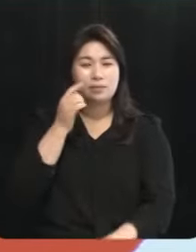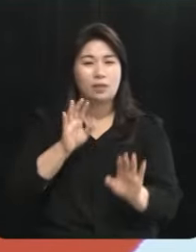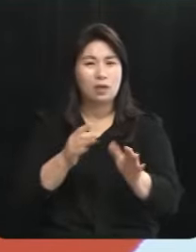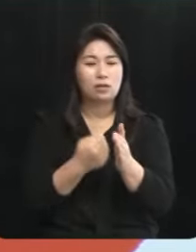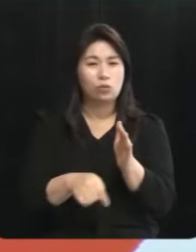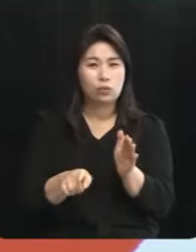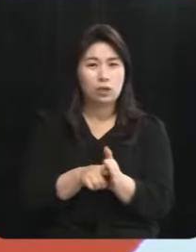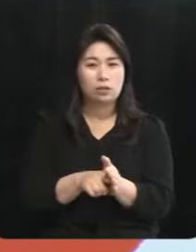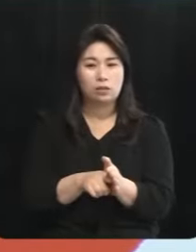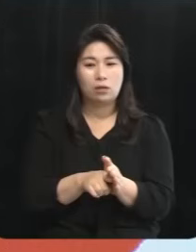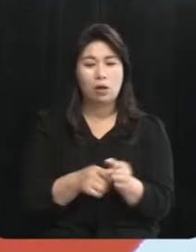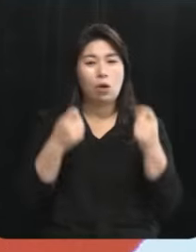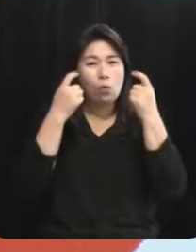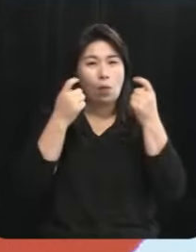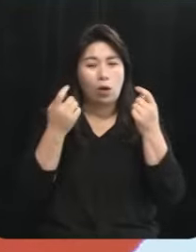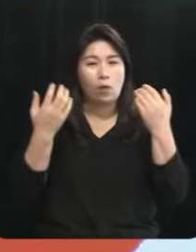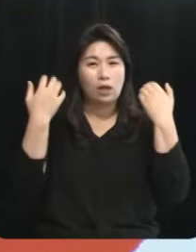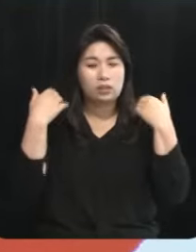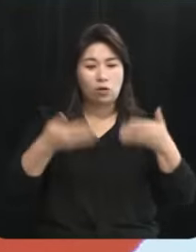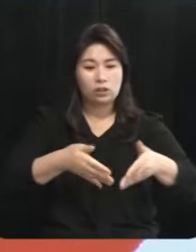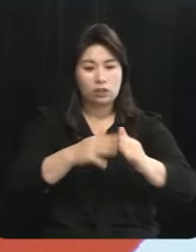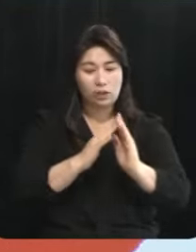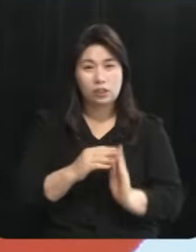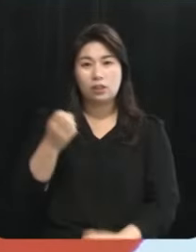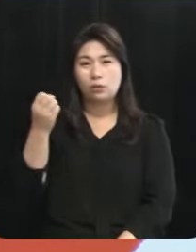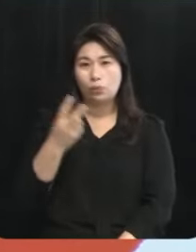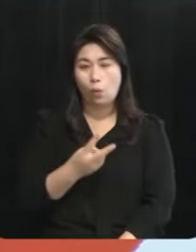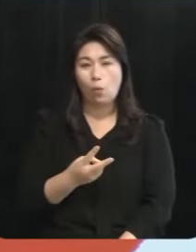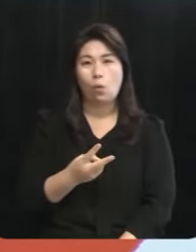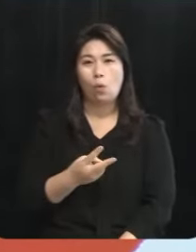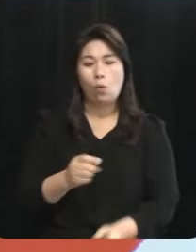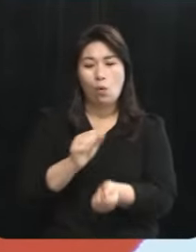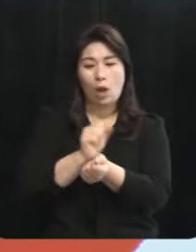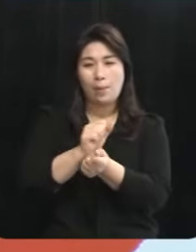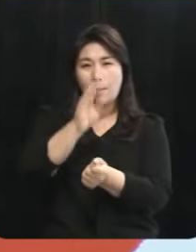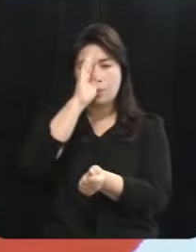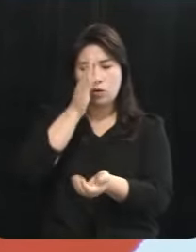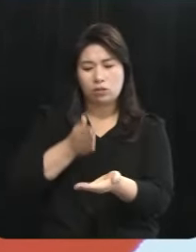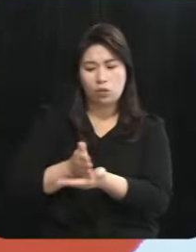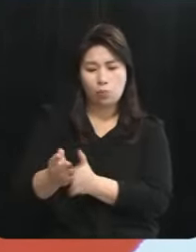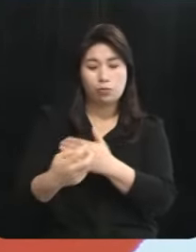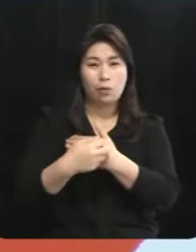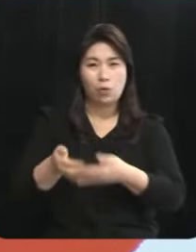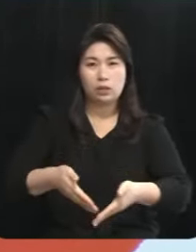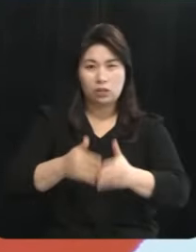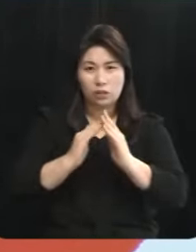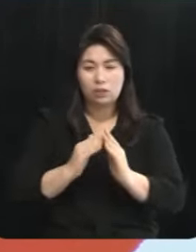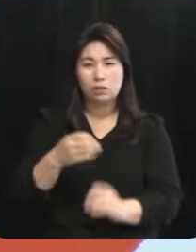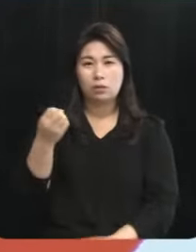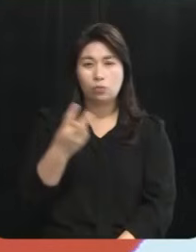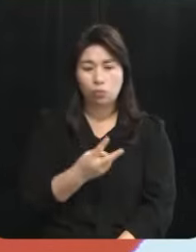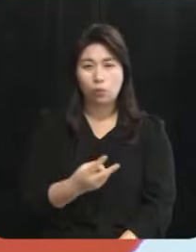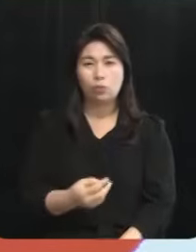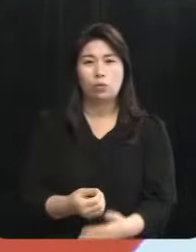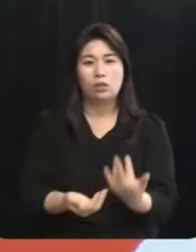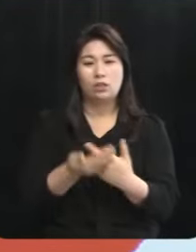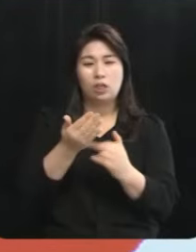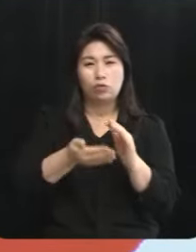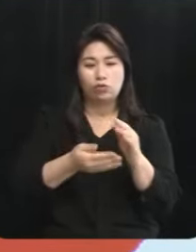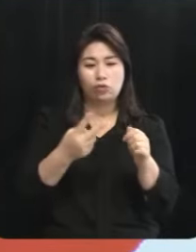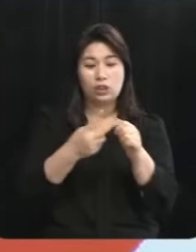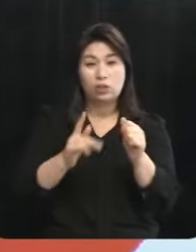관광청의 설치 그리고 감염병 전문병원의 설치 또한 아울러 제주